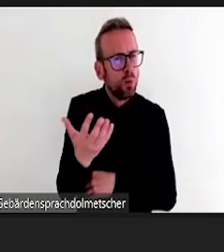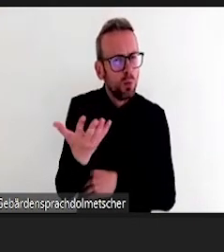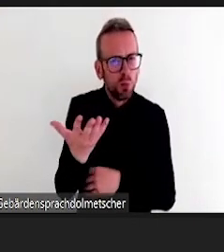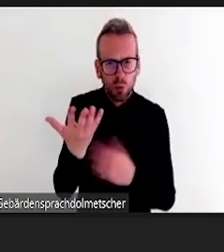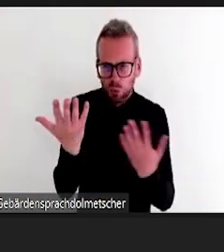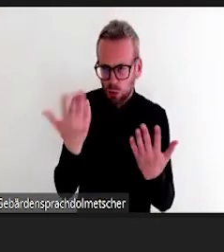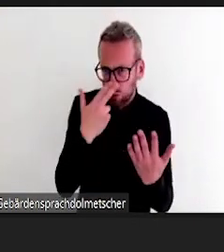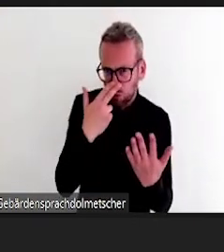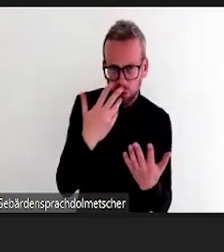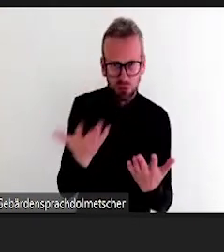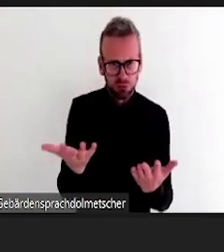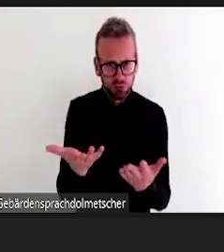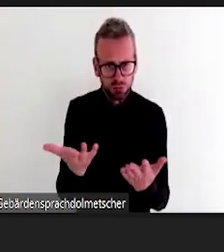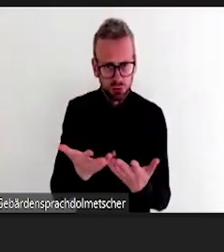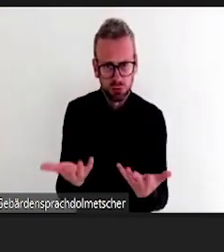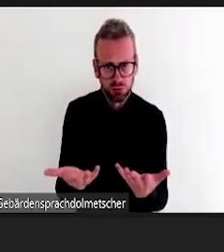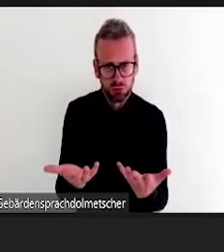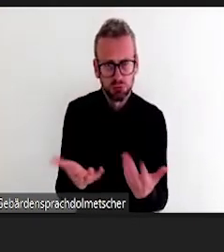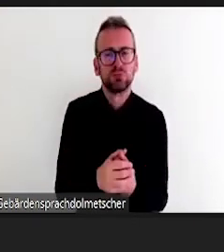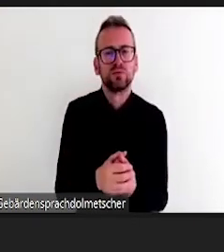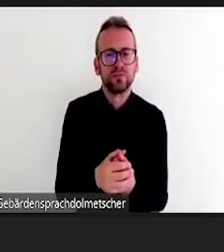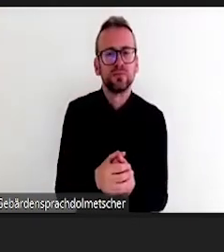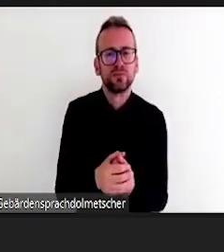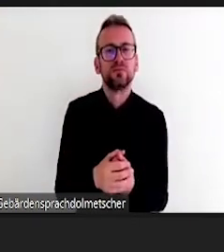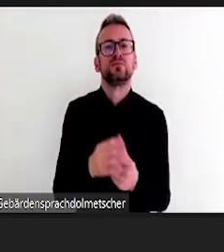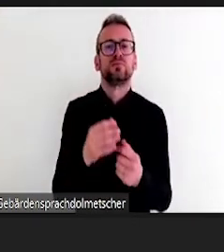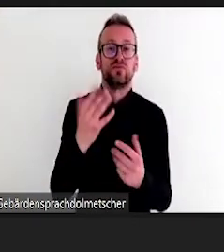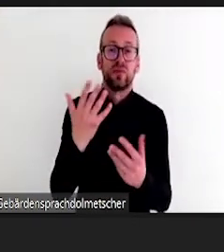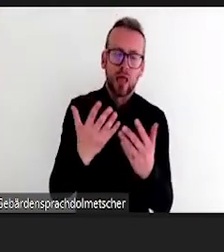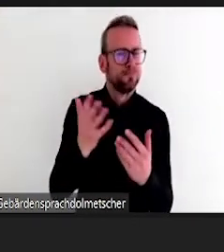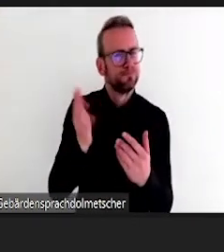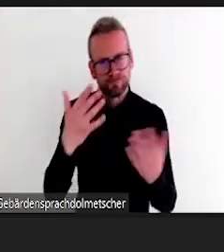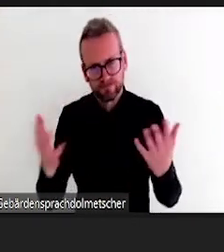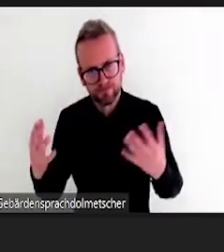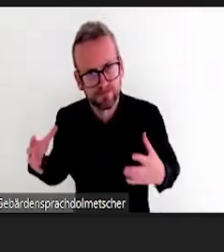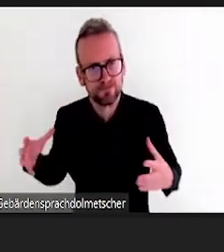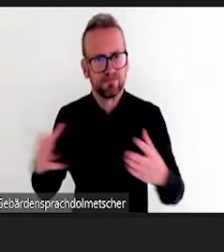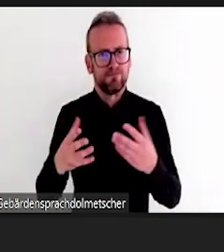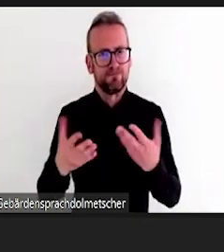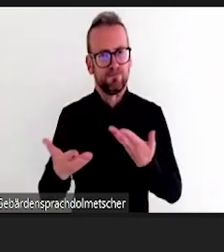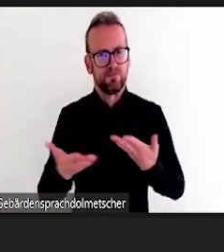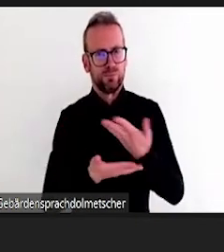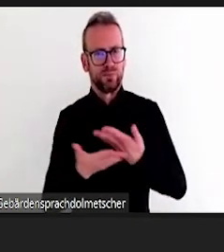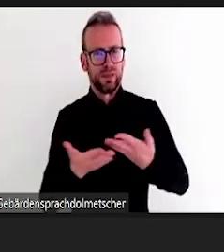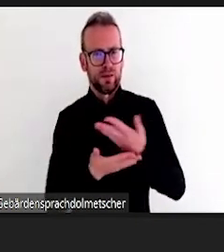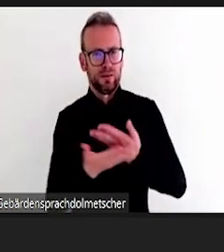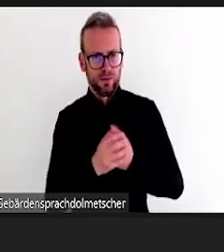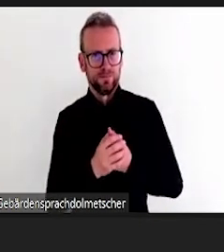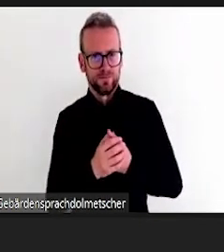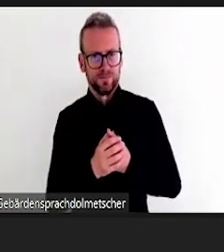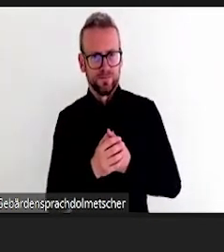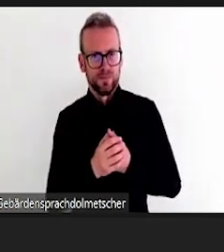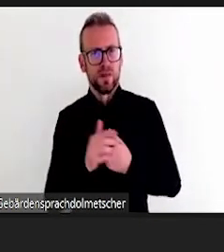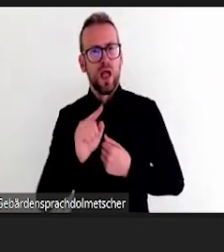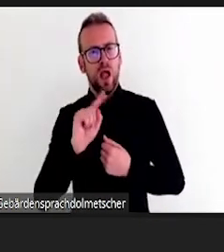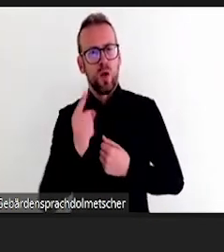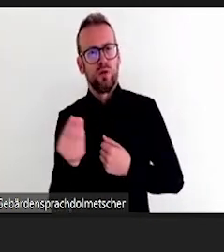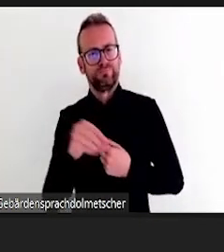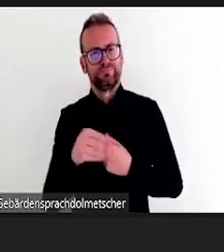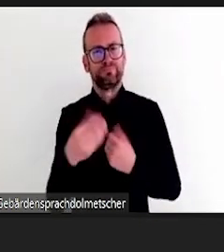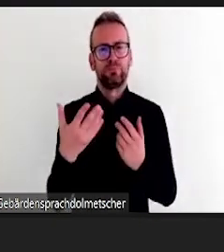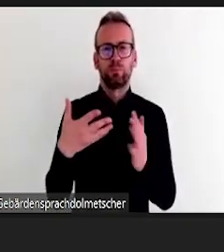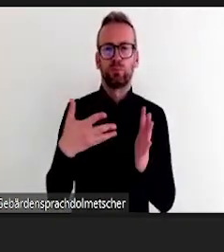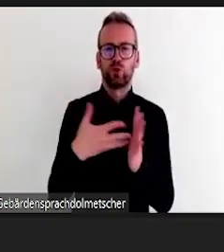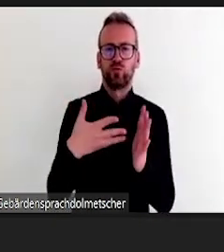so. Ich glaube, das ist auch ganz gut für die Beziehungskultur, wenn man als Lehrende auch von sich sowas preisgibt und darüber auch ins Gespräch kommen